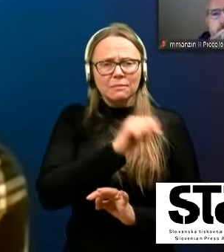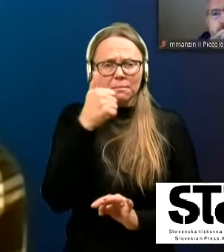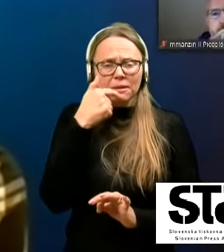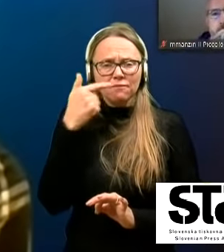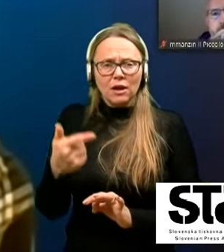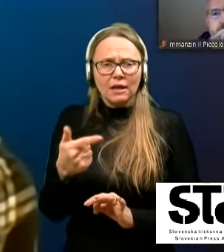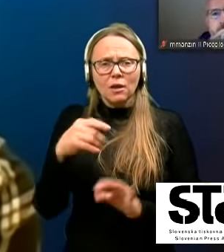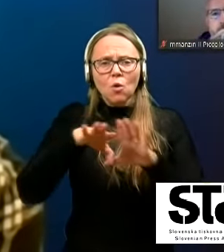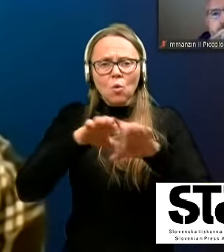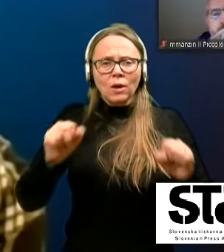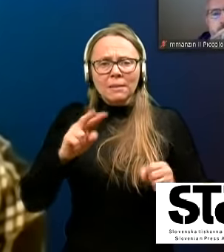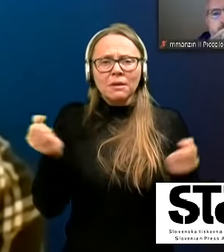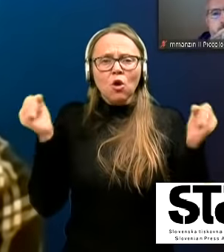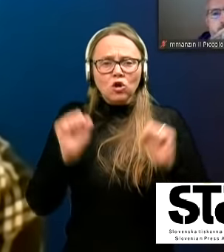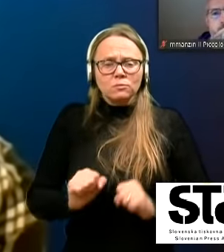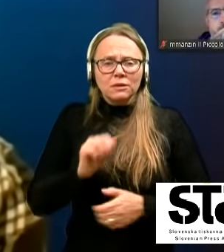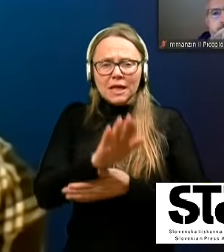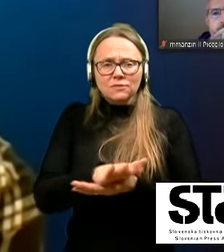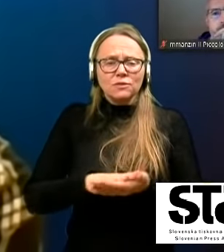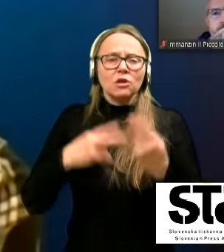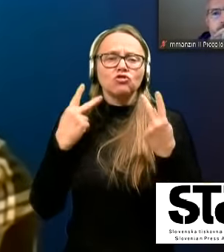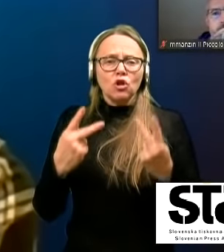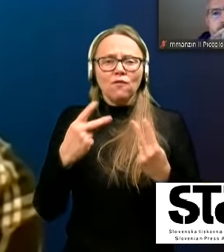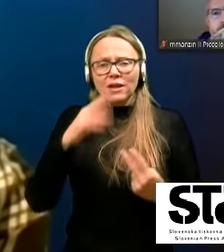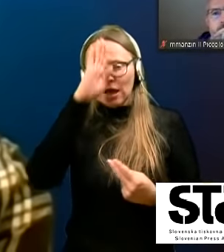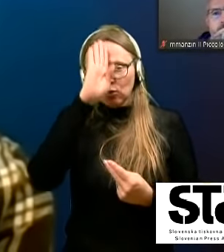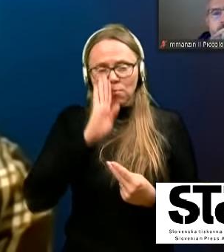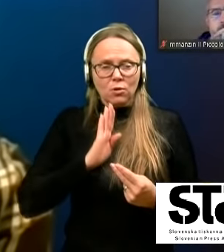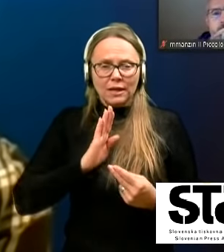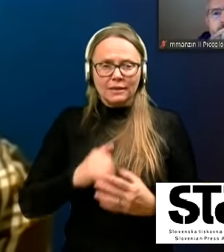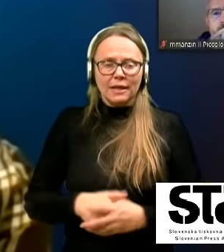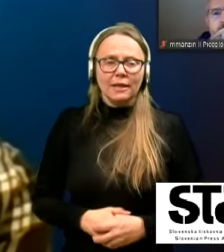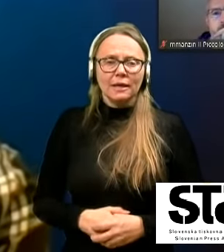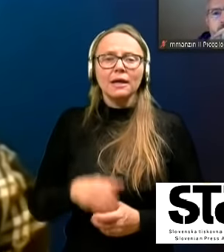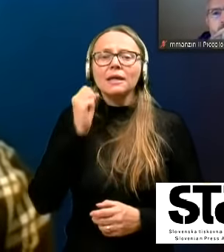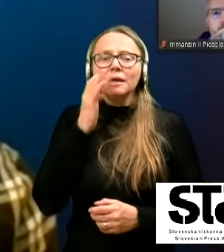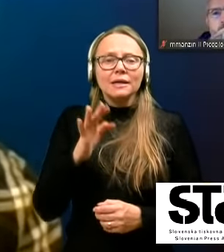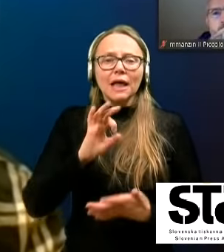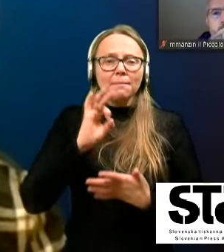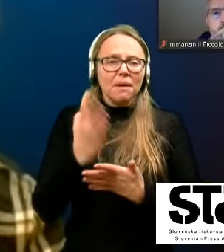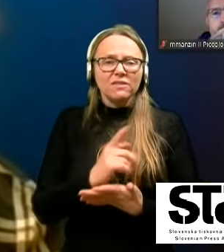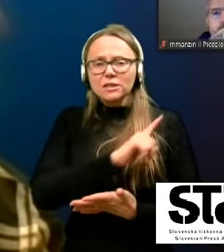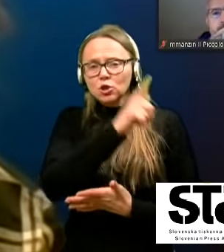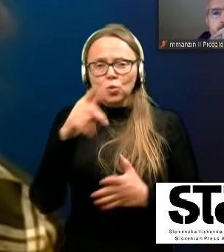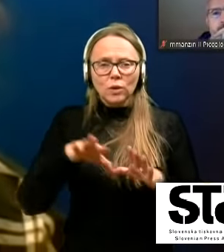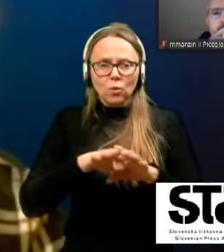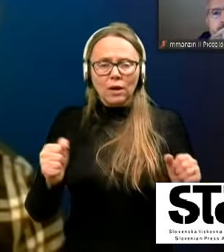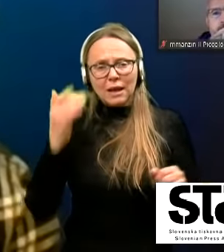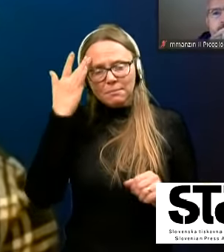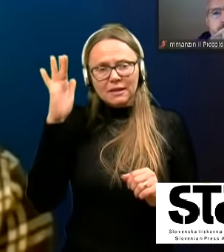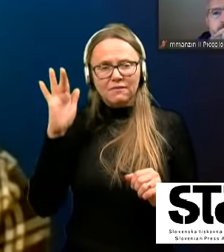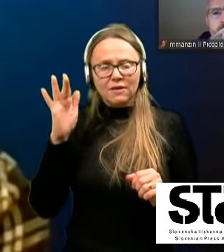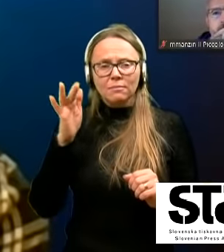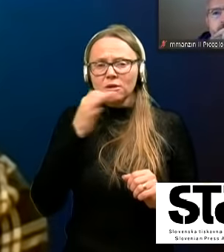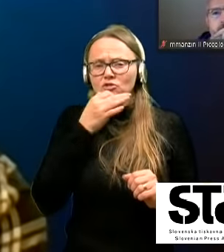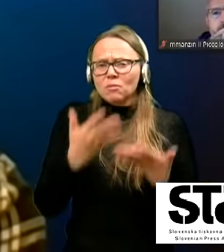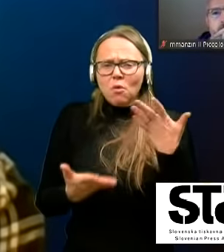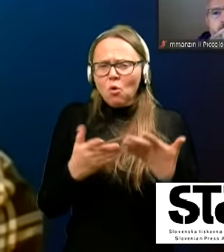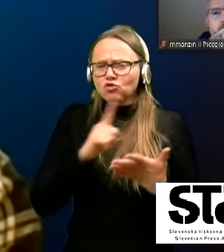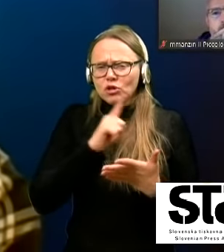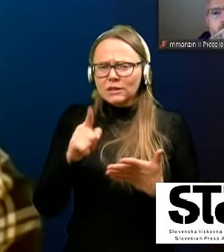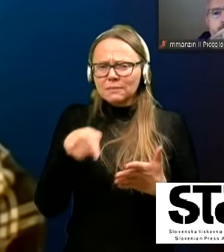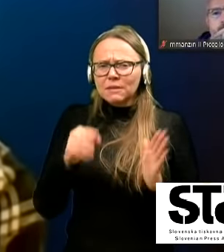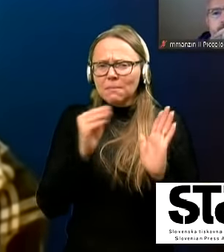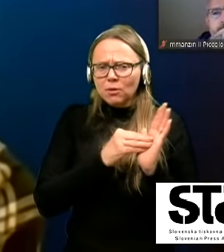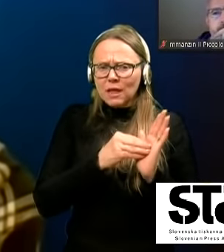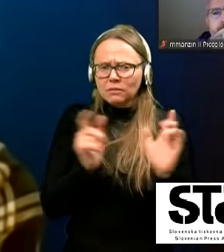rekli ste, da ukrepi v gospodarstvu začnajo veljati v ponedeljek. Daj pa vsi ostali ukrepi, ne vem, če nisem mogoče zgrešila ta